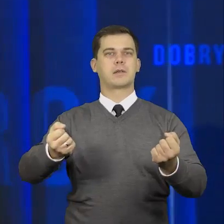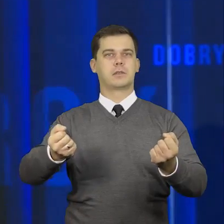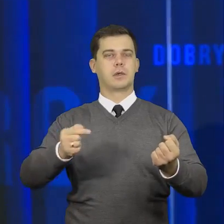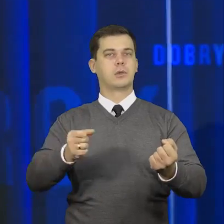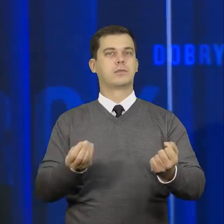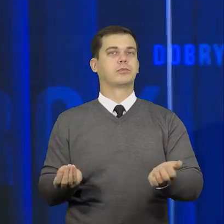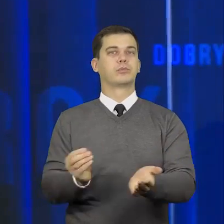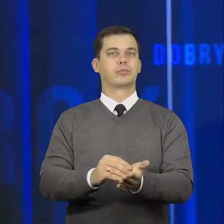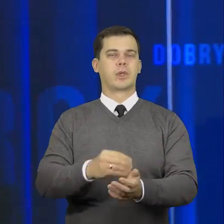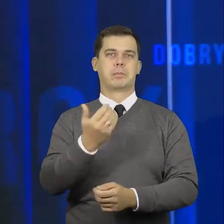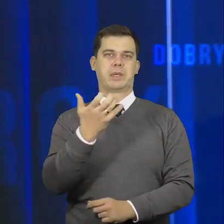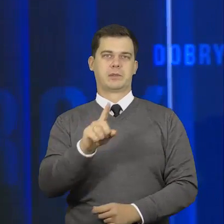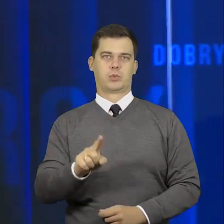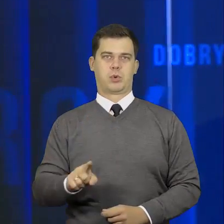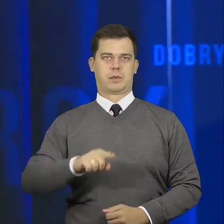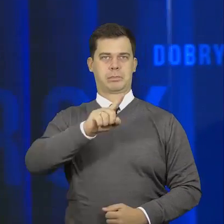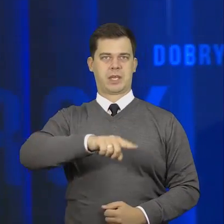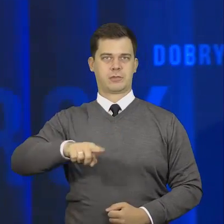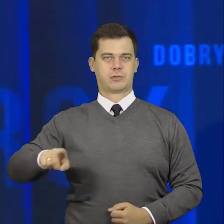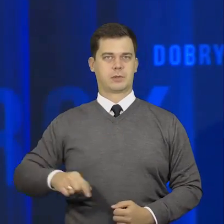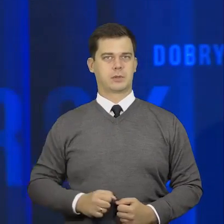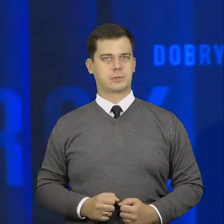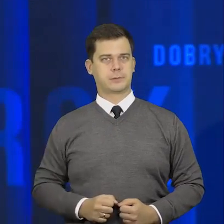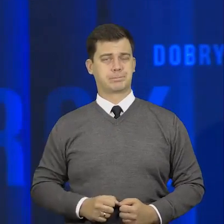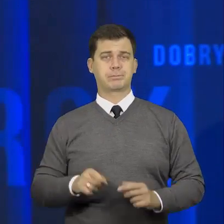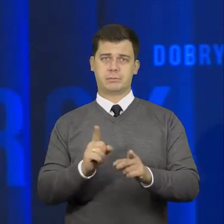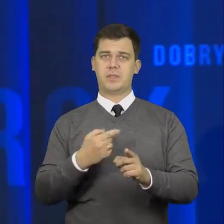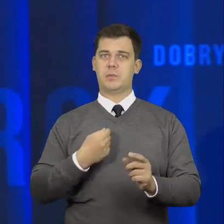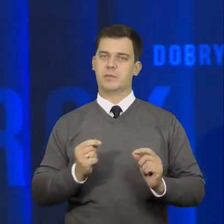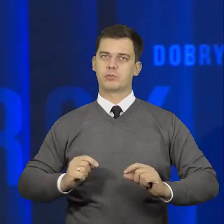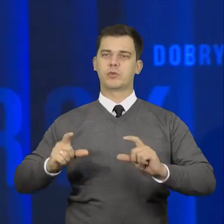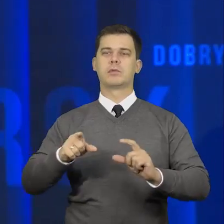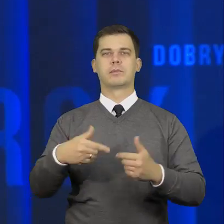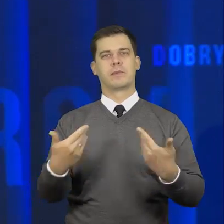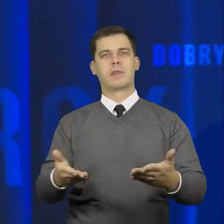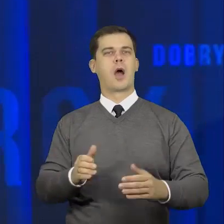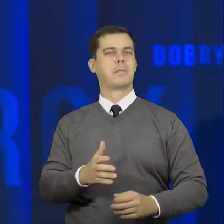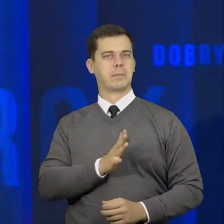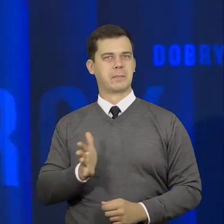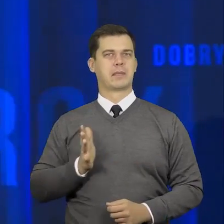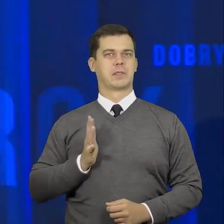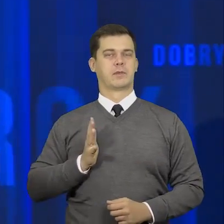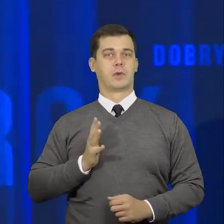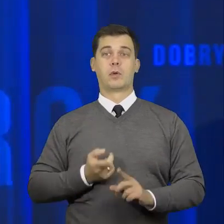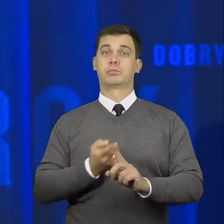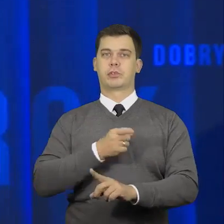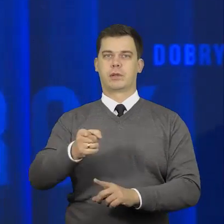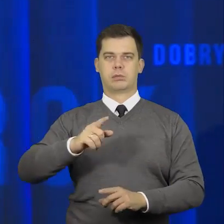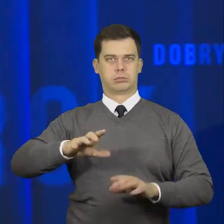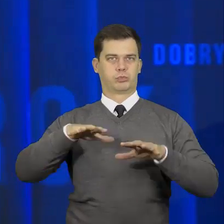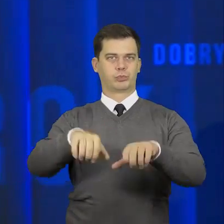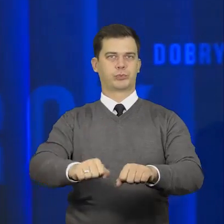wsparcie w wysokości 500 zł miesięcznie. Zwiększyliśmy poziom ochrony świadczeń przed